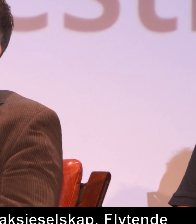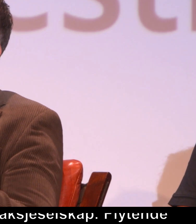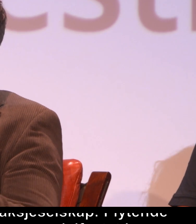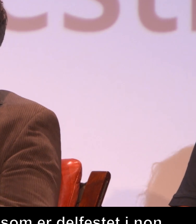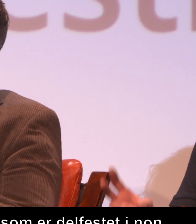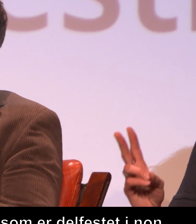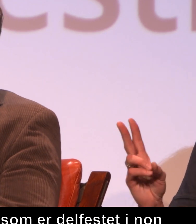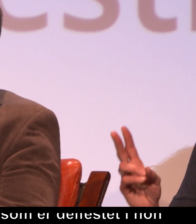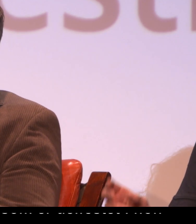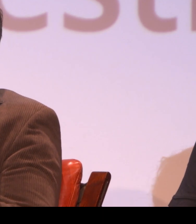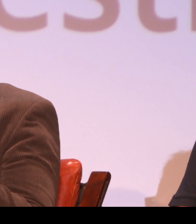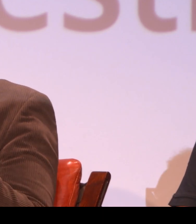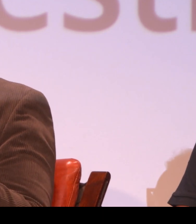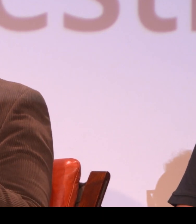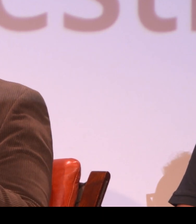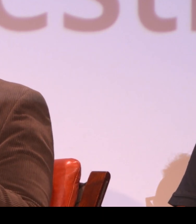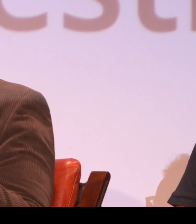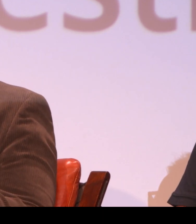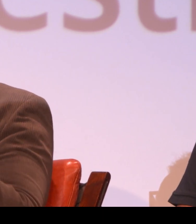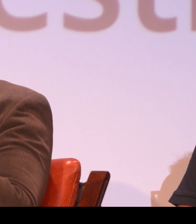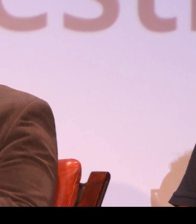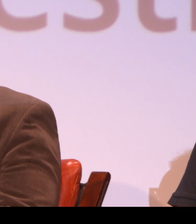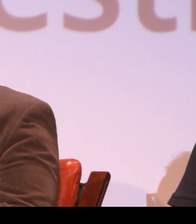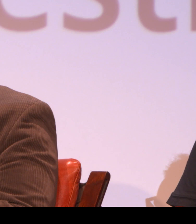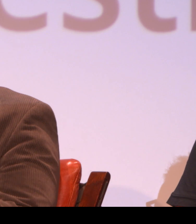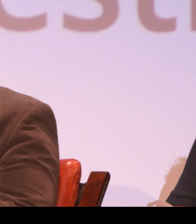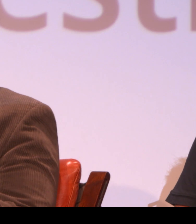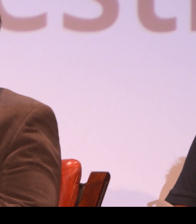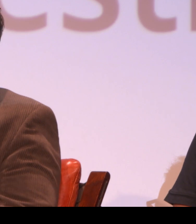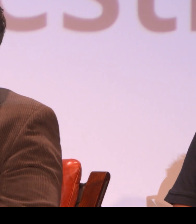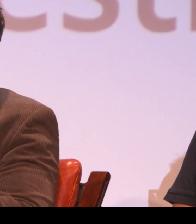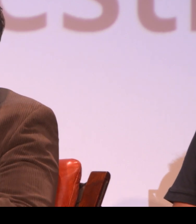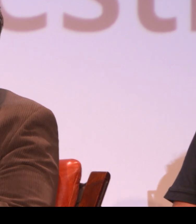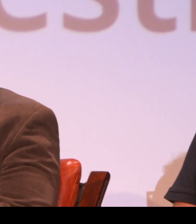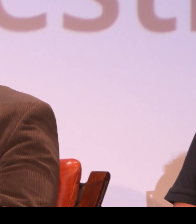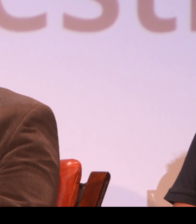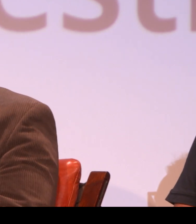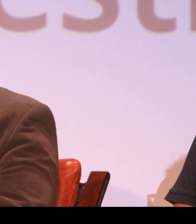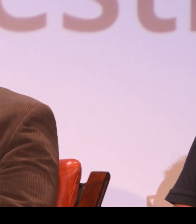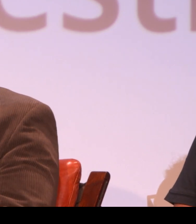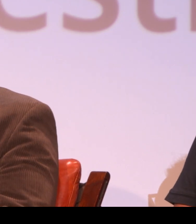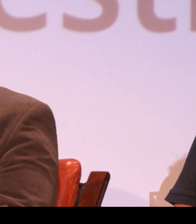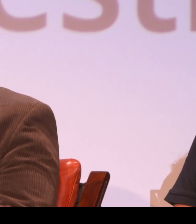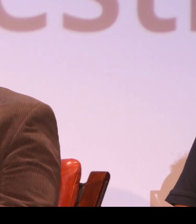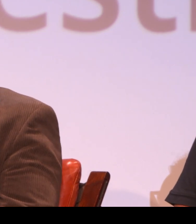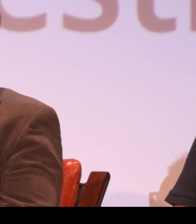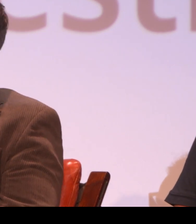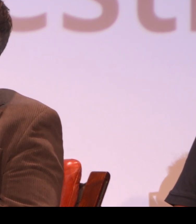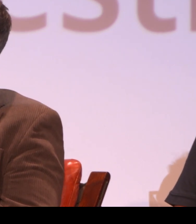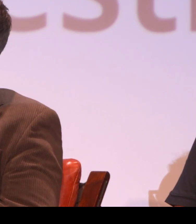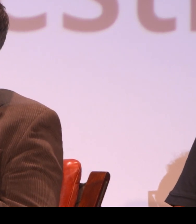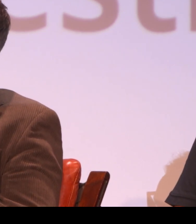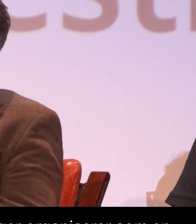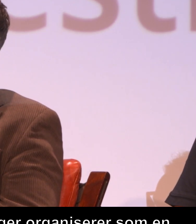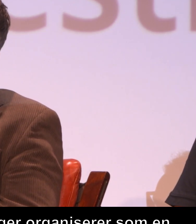Det er noe med at vi som frivillighet, vi velger organisasjoner som en del av det å kunne skape